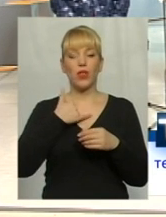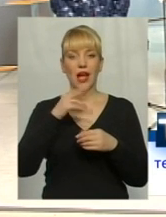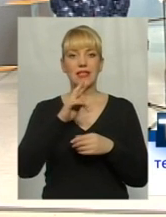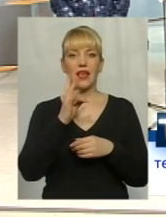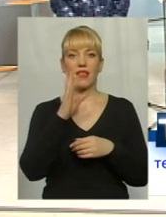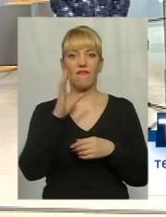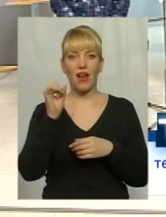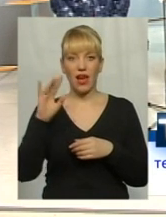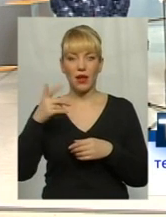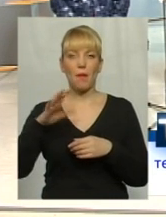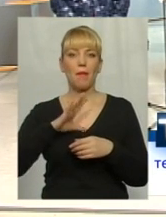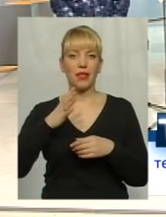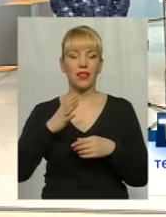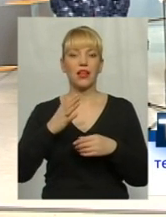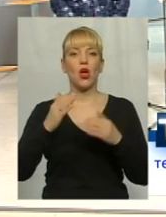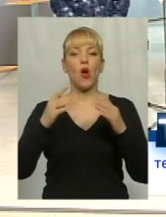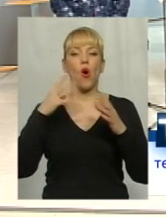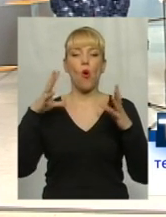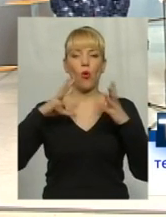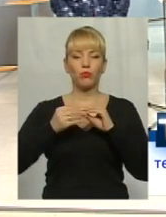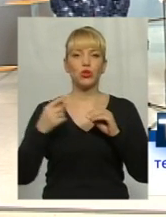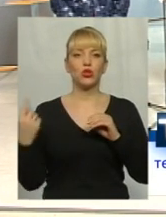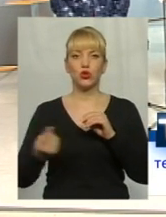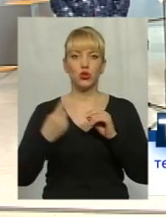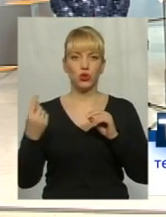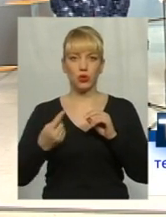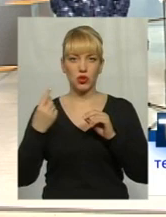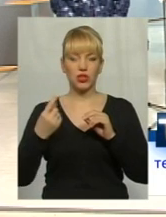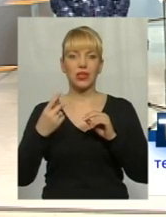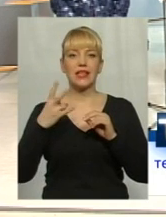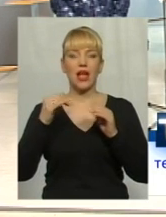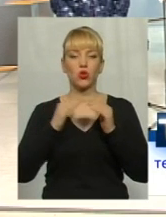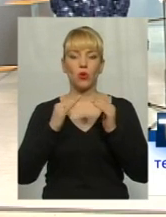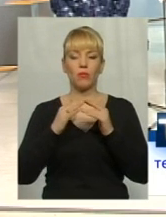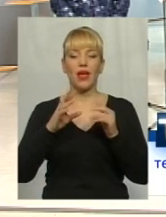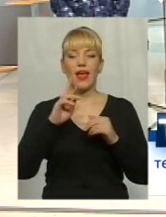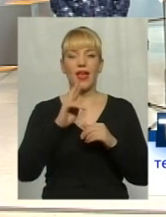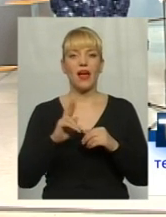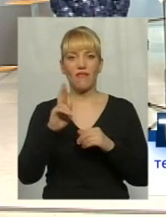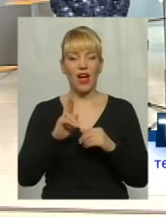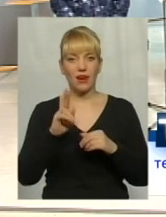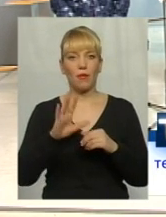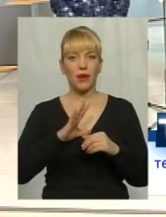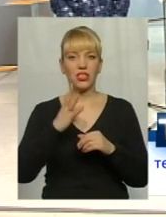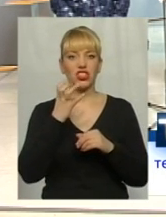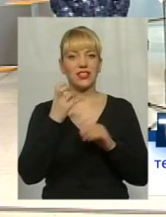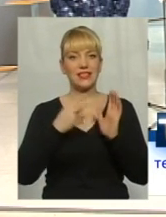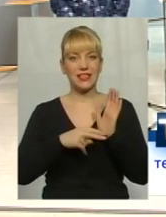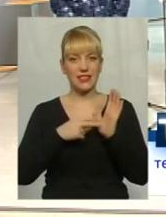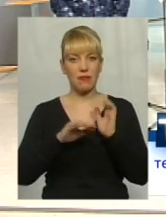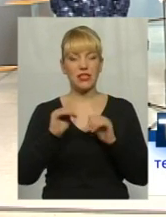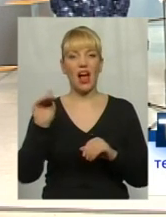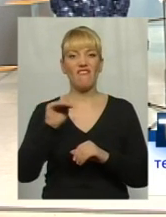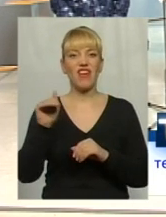общий счетчик у нас на дому. В январі було 470 платить за квартиру. А в феврале,